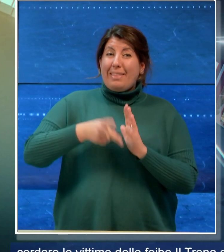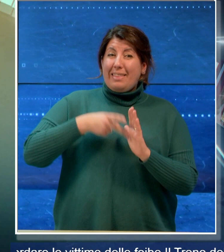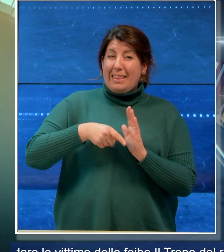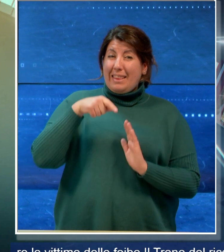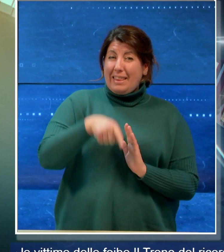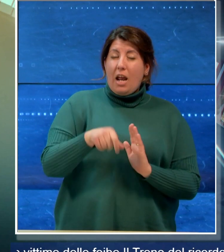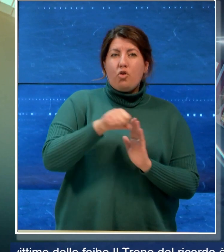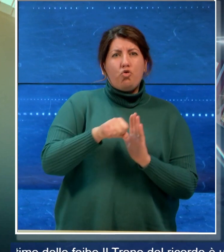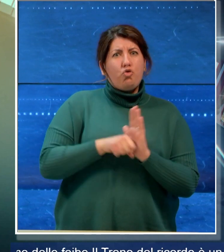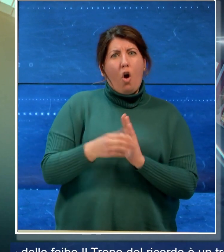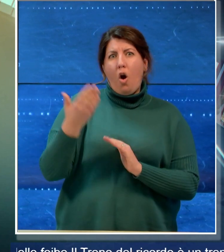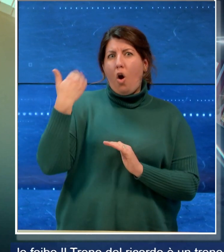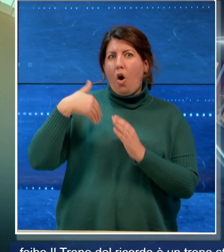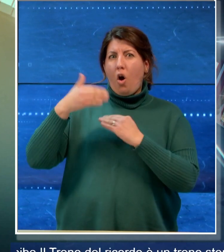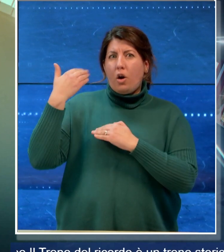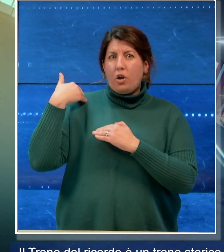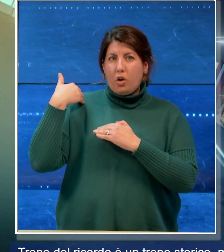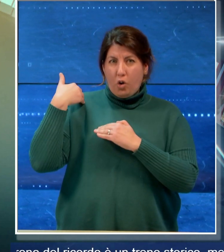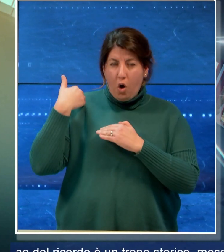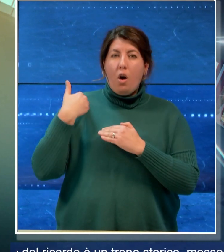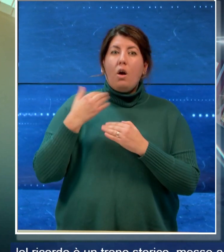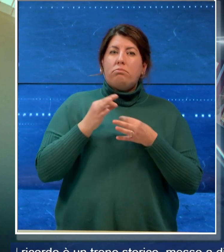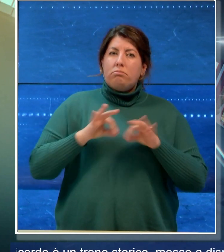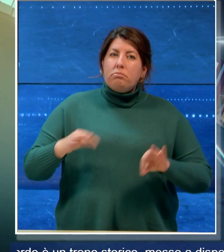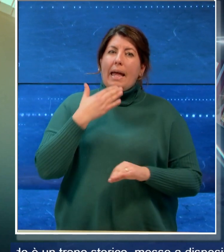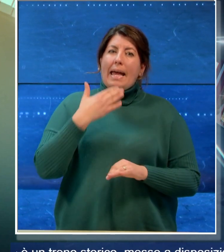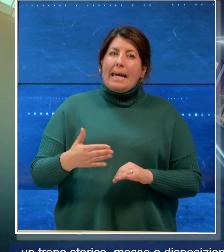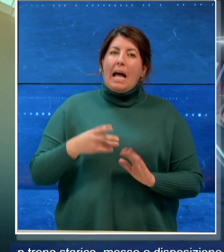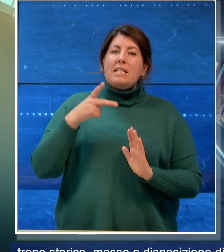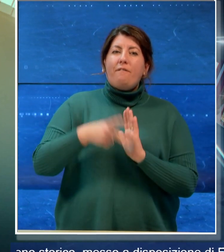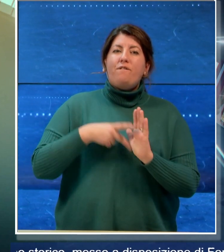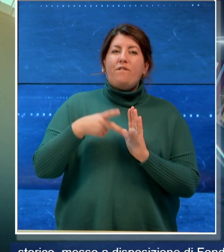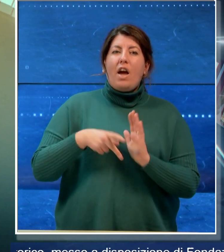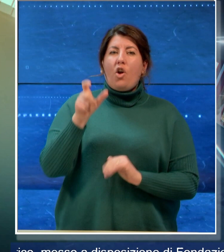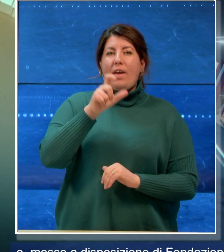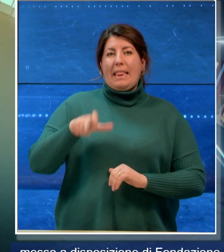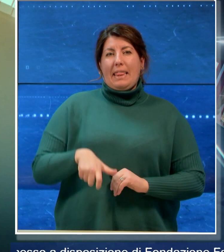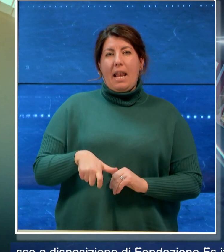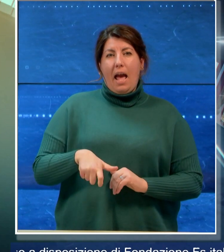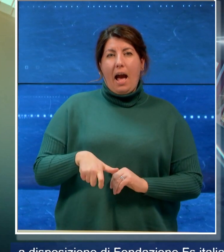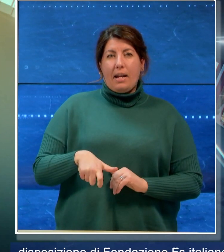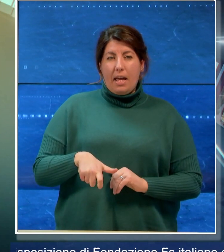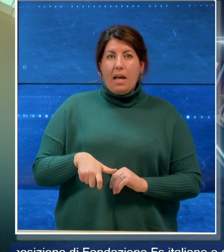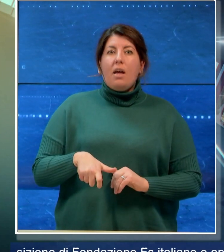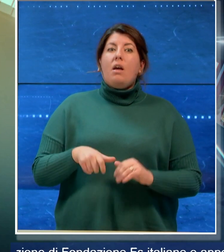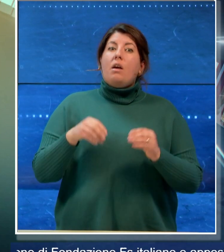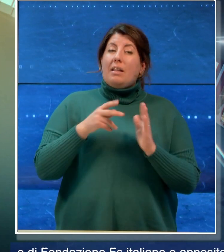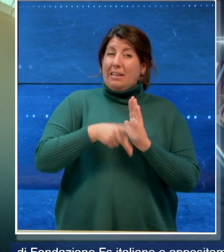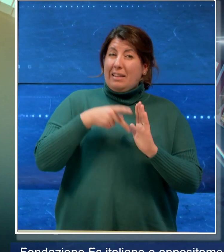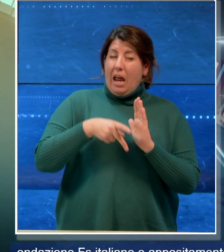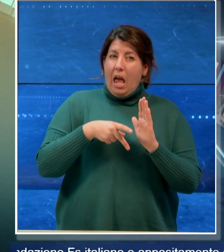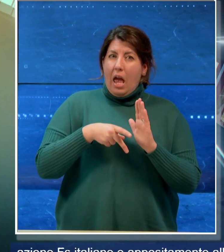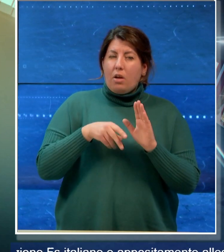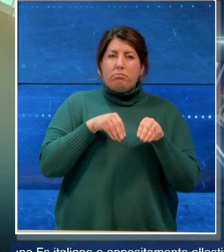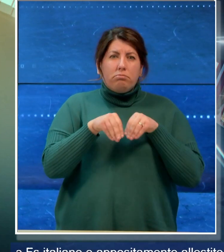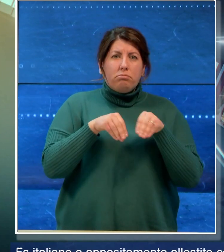messo a disposizione di fondazione ferrovie italiane e appositamente allestito con